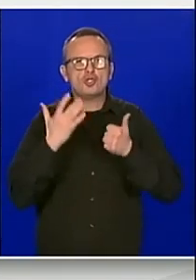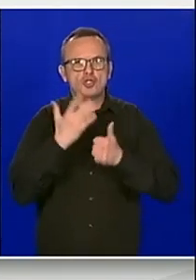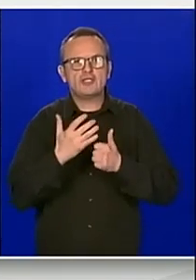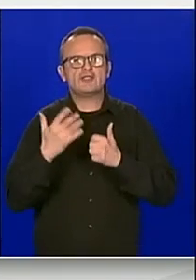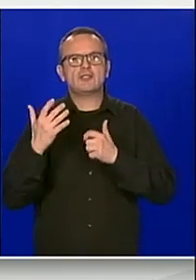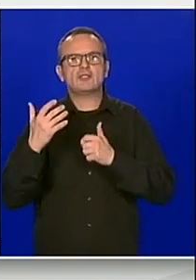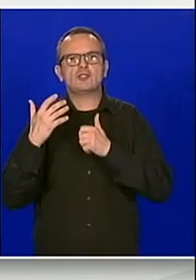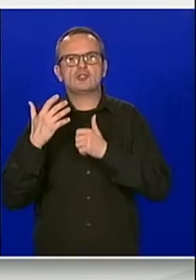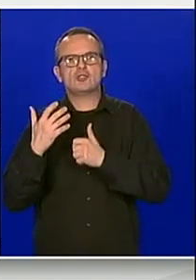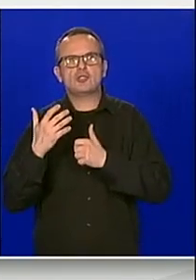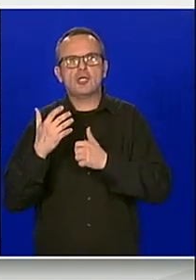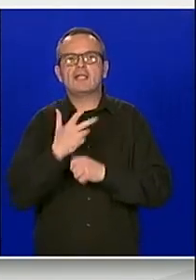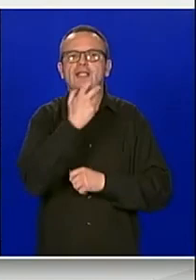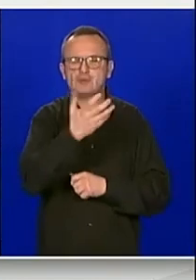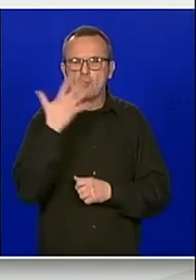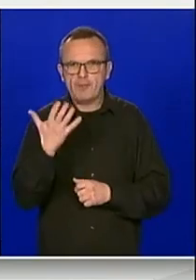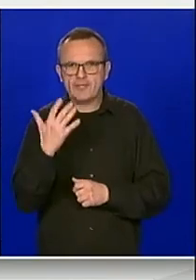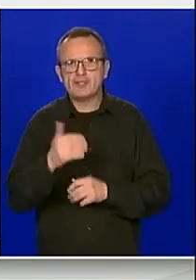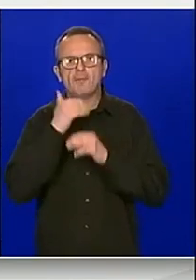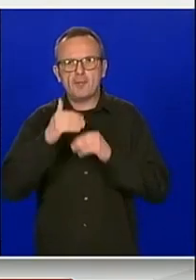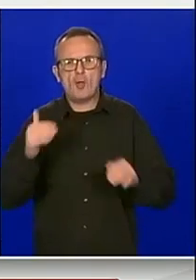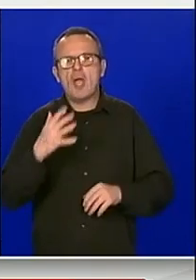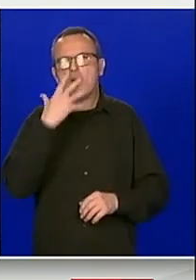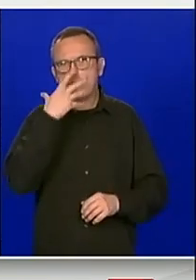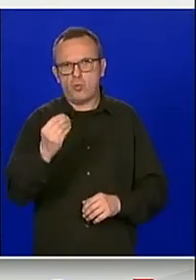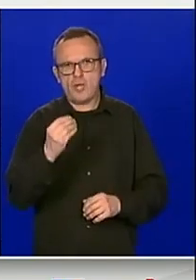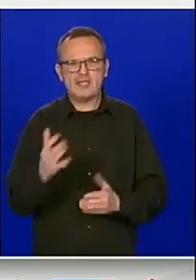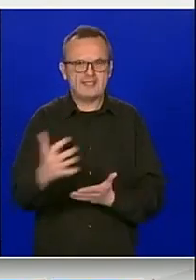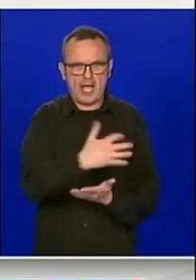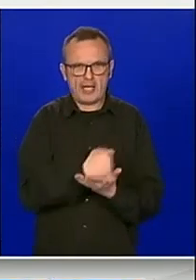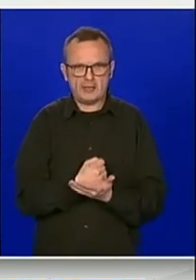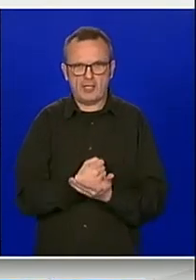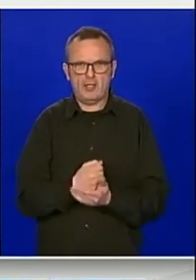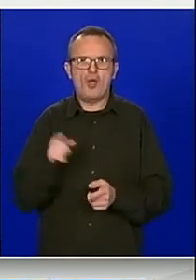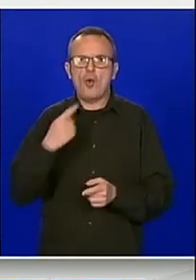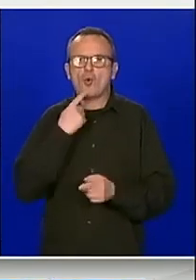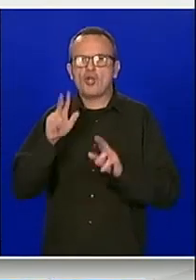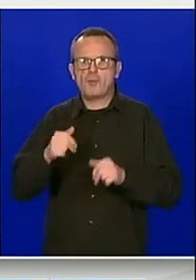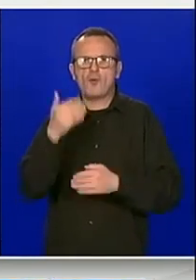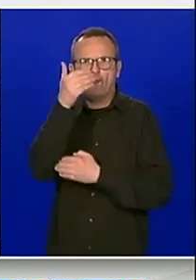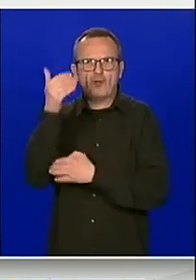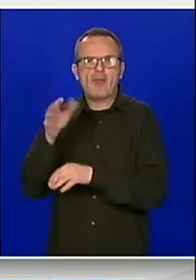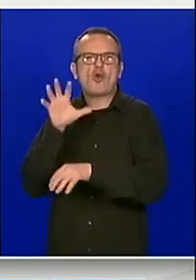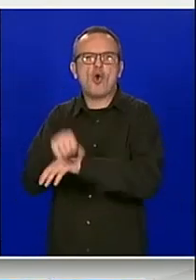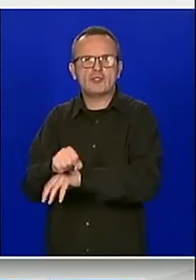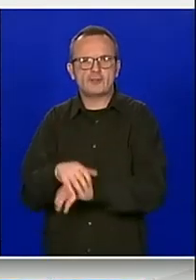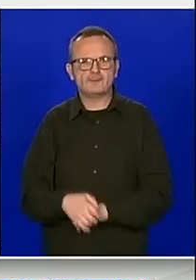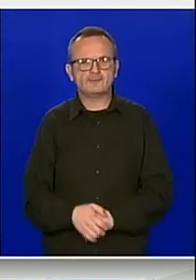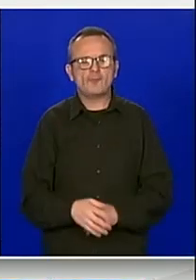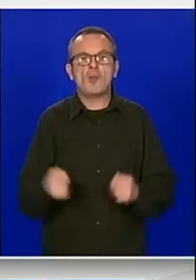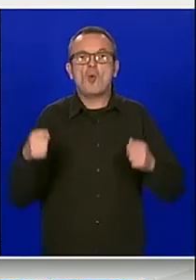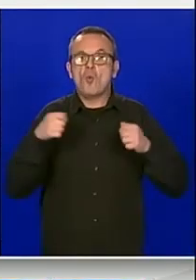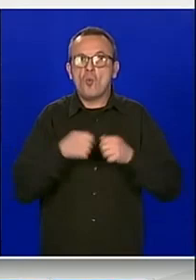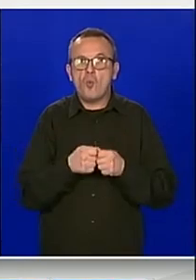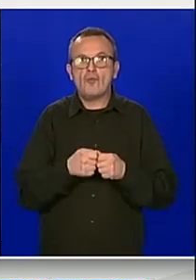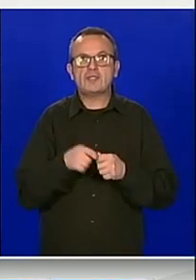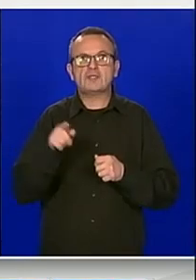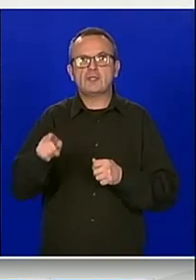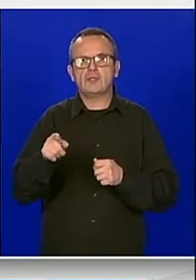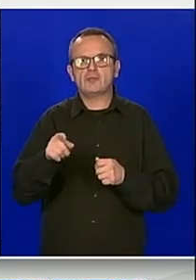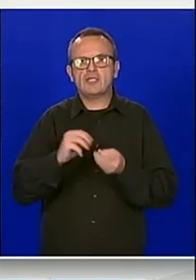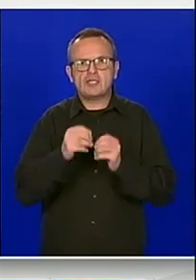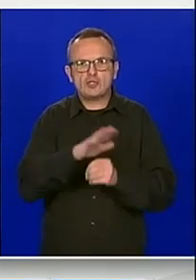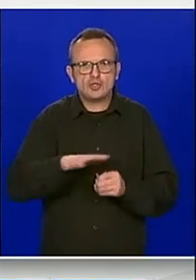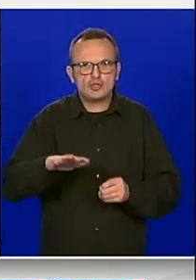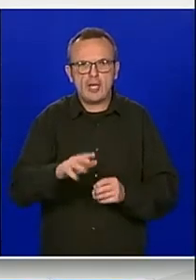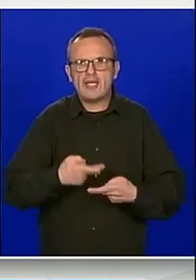350 tisuća kuna. Ukupan izvazi slobodnih zona, uključujući isporuku Dubare na trojište Europske unije, je iznosio